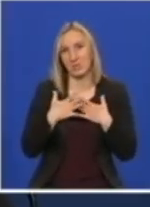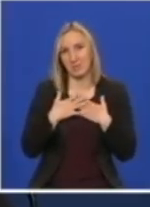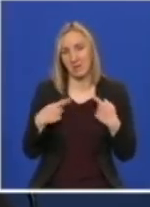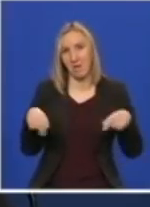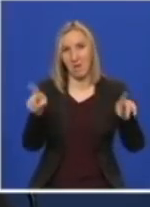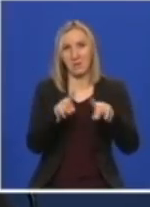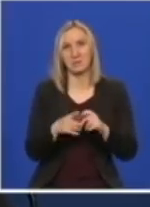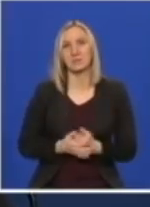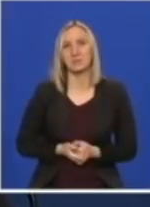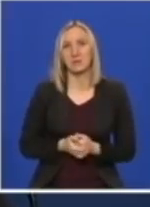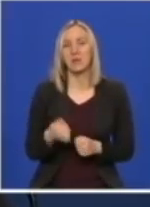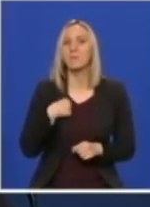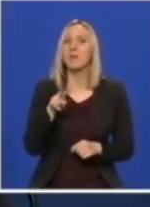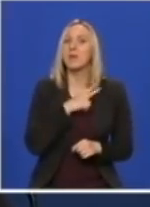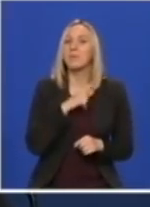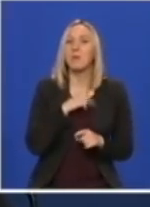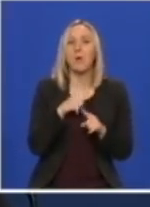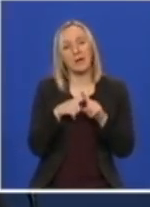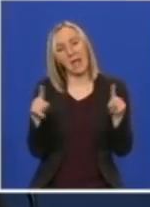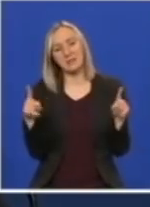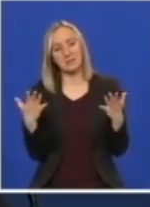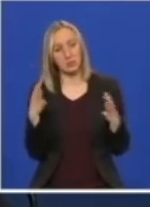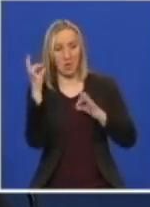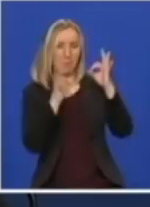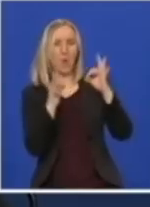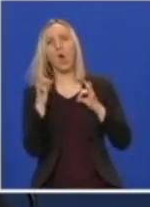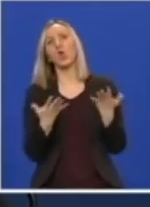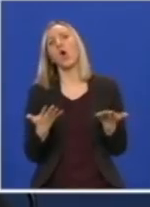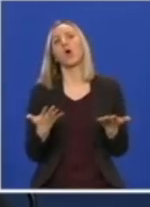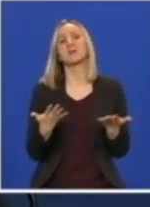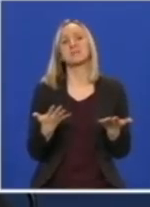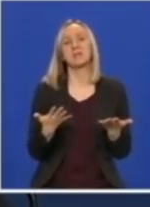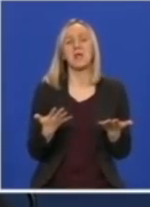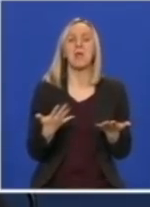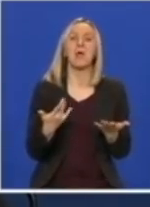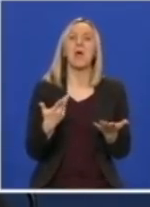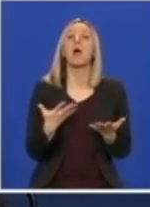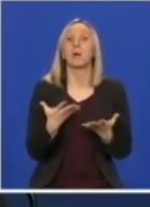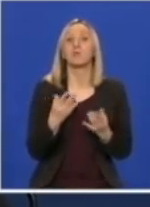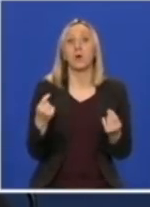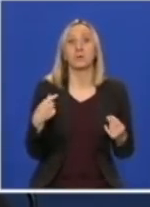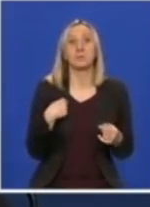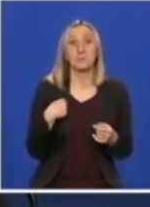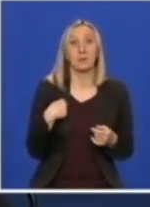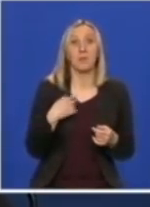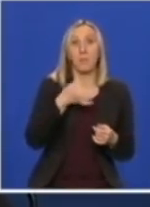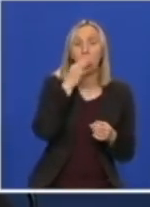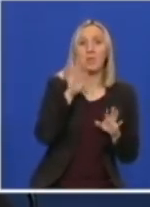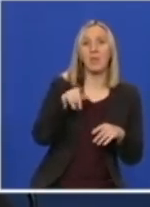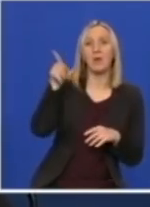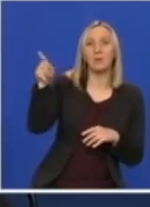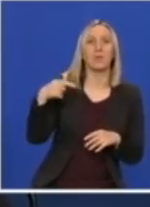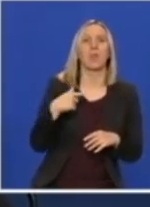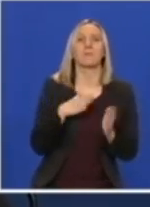I mi imamo te različite neke prognostičke modele. Dosta toga nama ide u prilog u odnosu na Kino, smanjena gustina